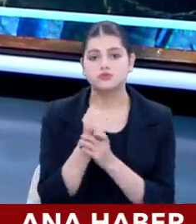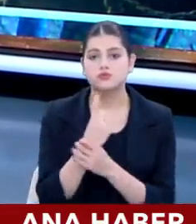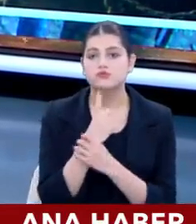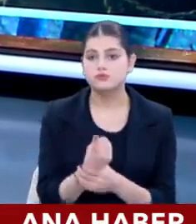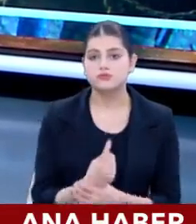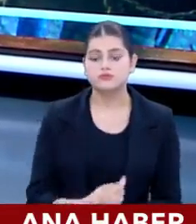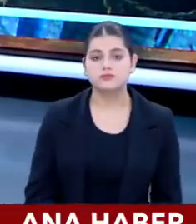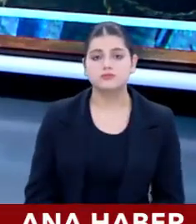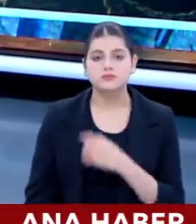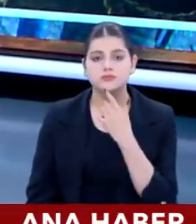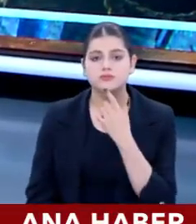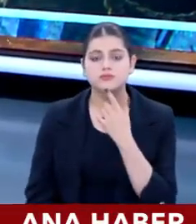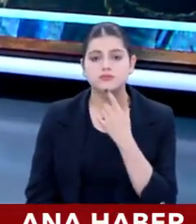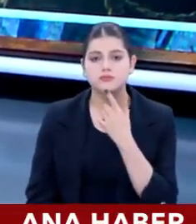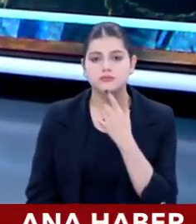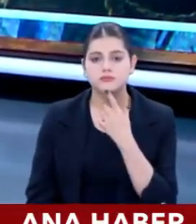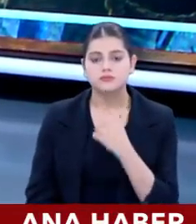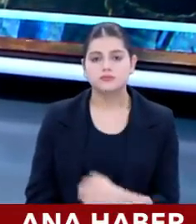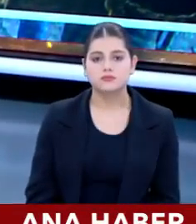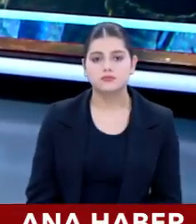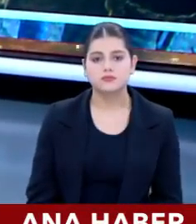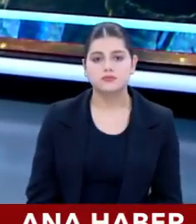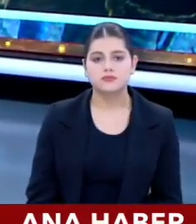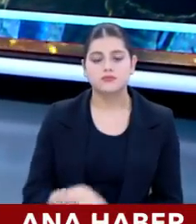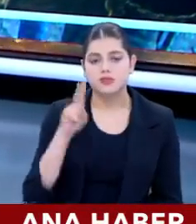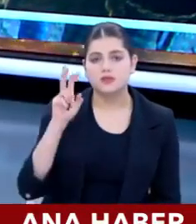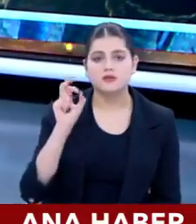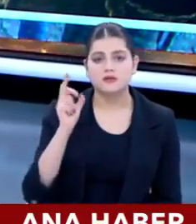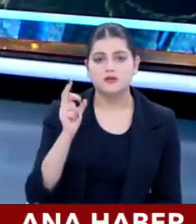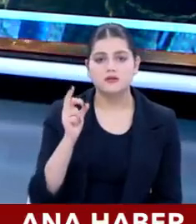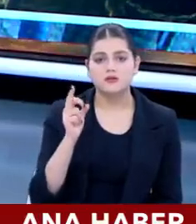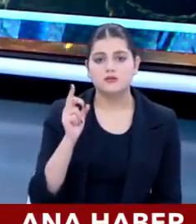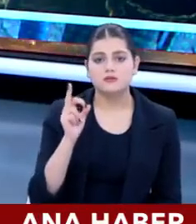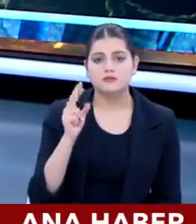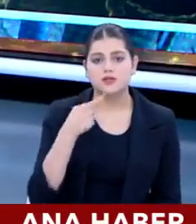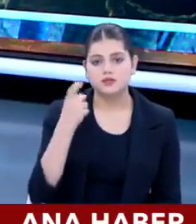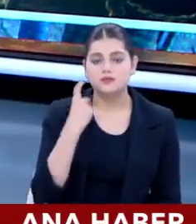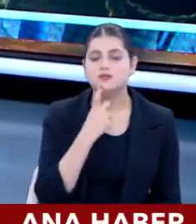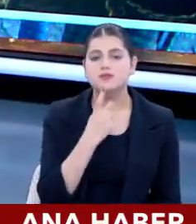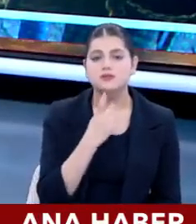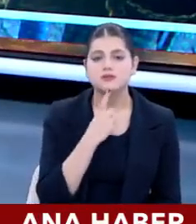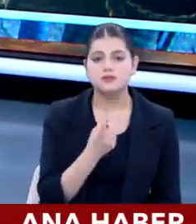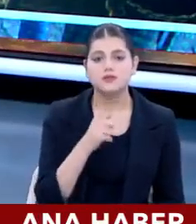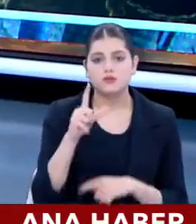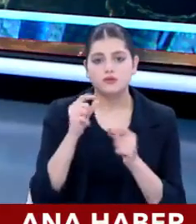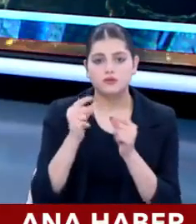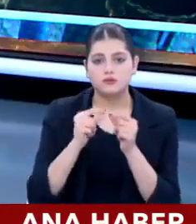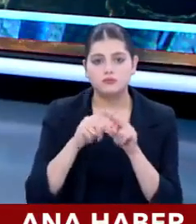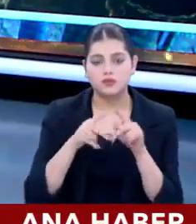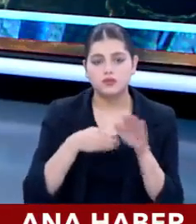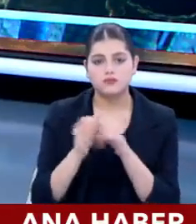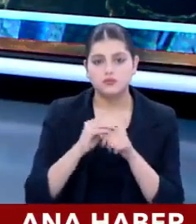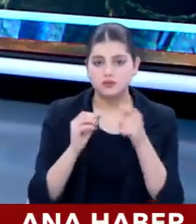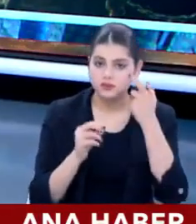bu noktadaki kaygıları var. Bakınız hatırlayacaksınız daha doğrusu geçtiğimiz yıllarda Lübnan'a girmişti